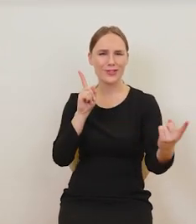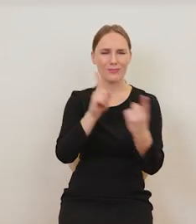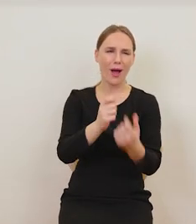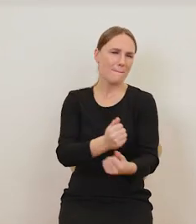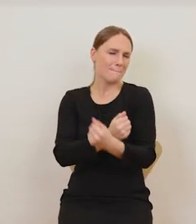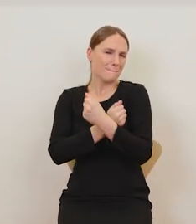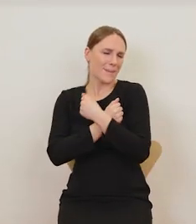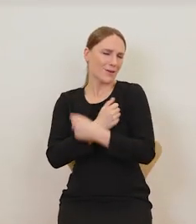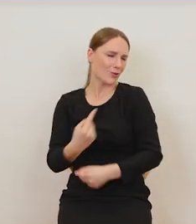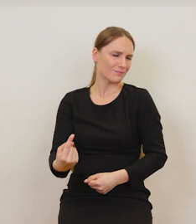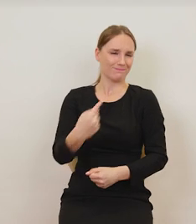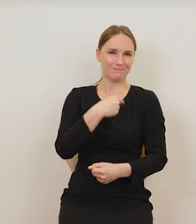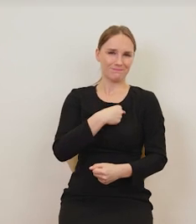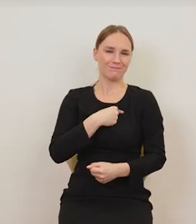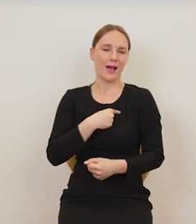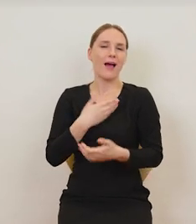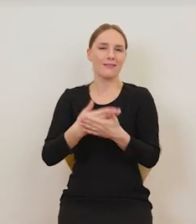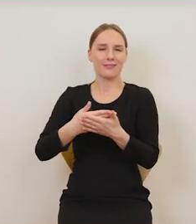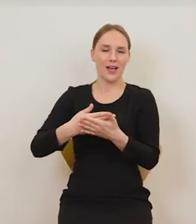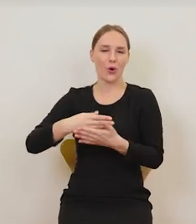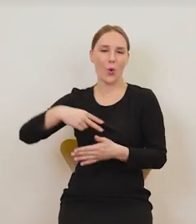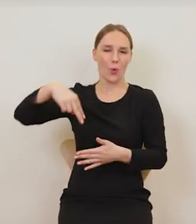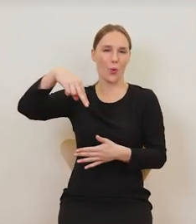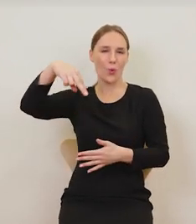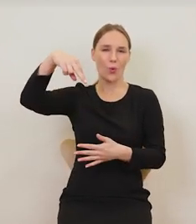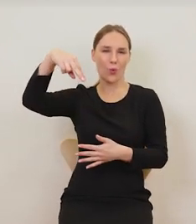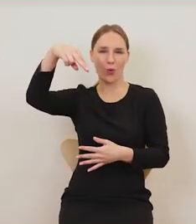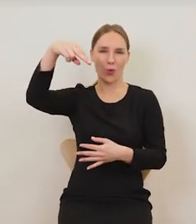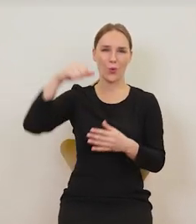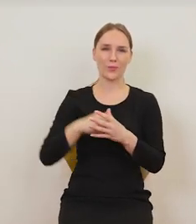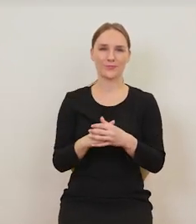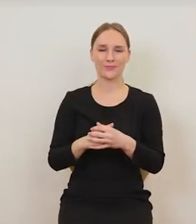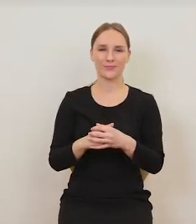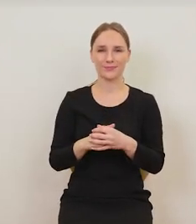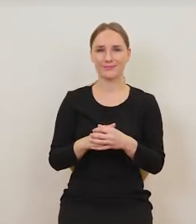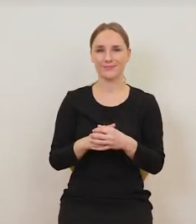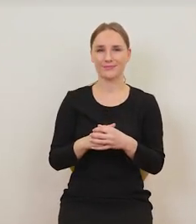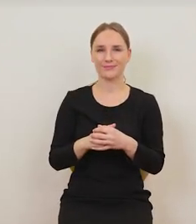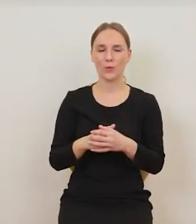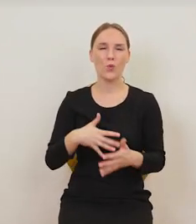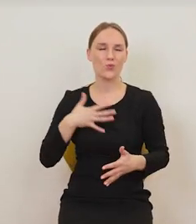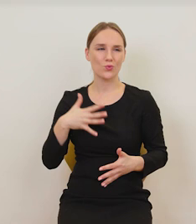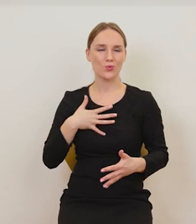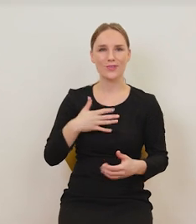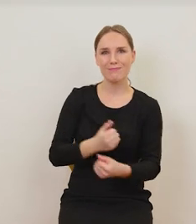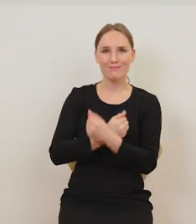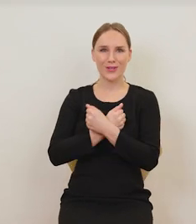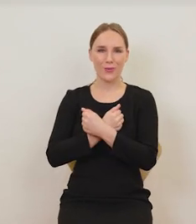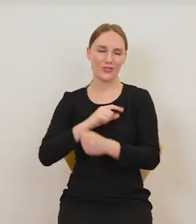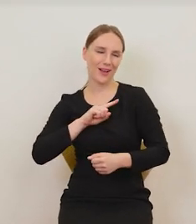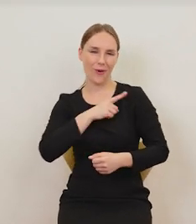i to uniesienie, takie fruwanie w powietrzu to jest taka miłość, uczucie miłości.